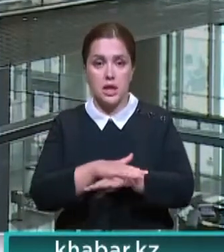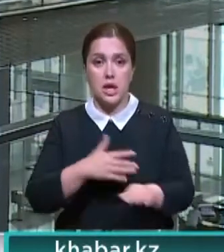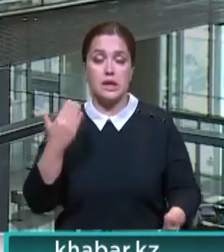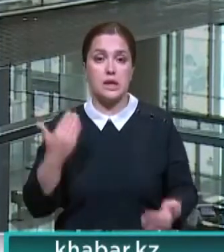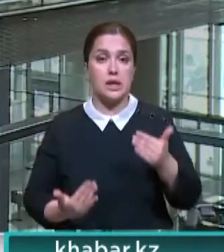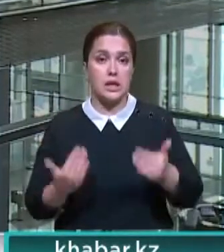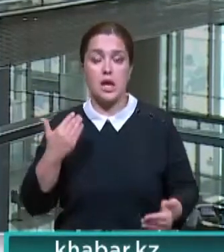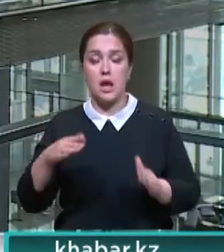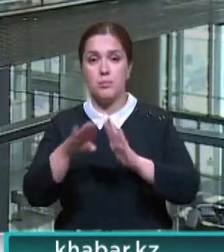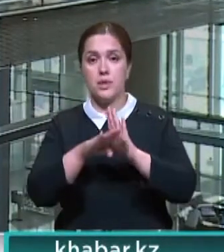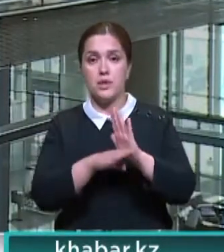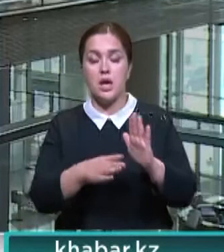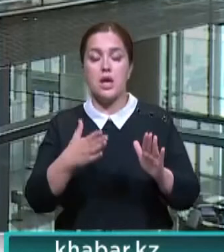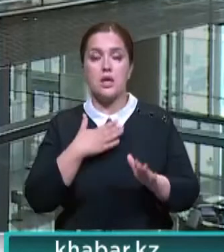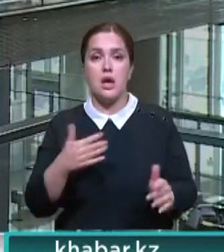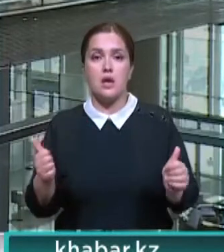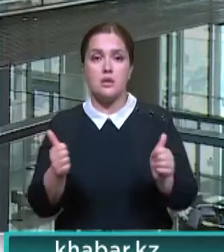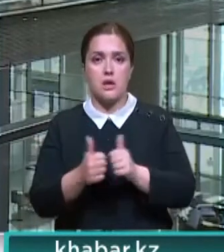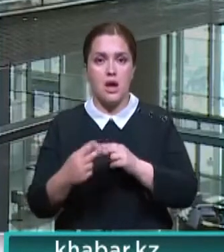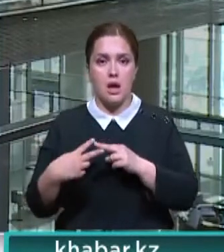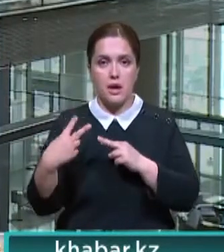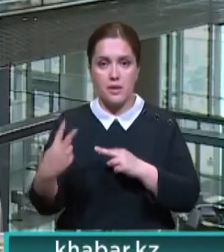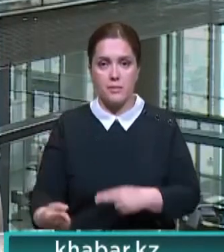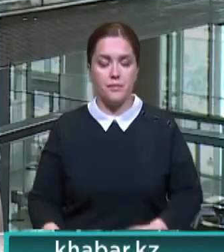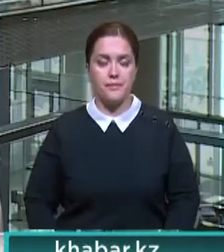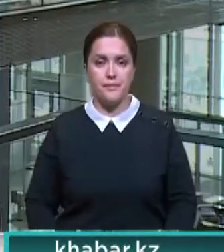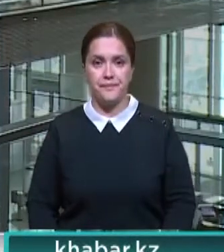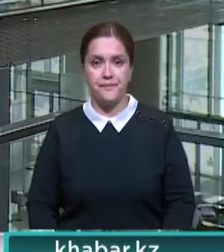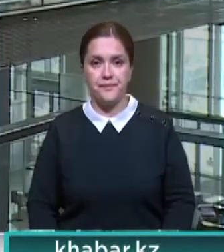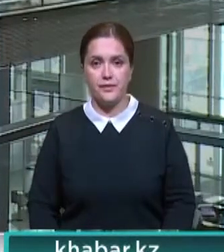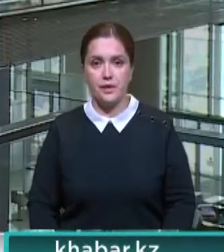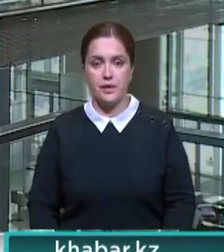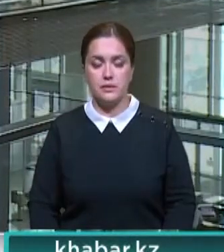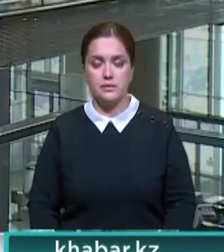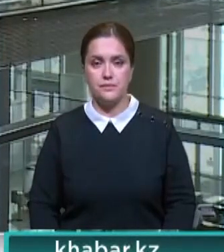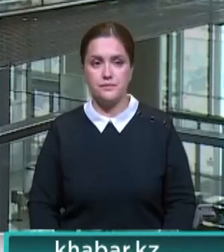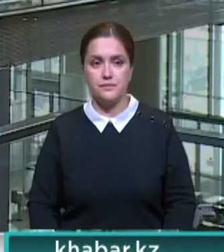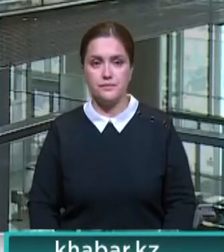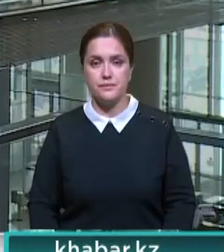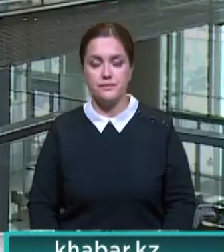Иначе сценария наших соседей тоже не избежать. Тимур Казаголов, Мейрамбек Ахмаханов. Итоги дня.